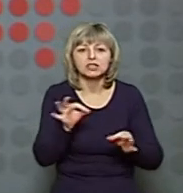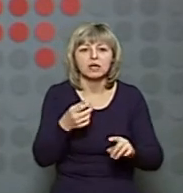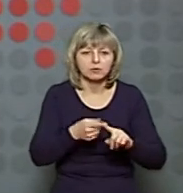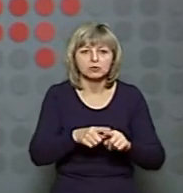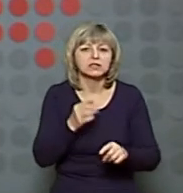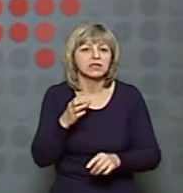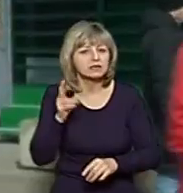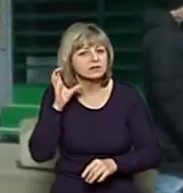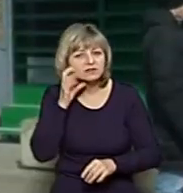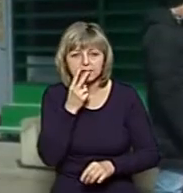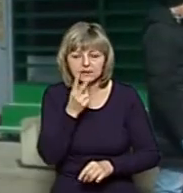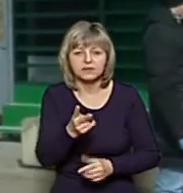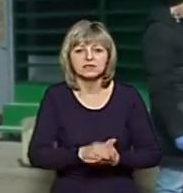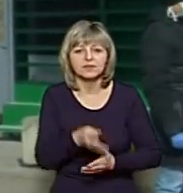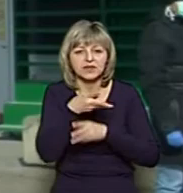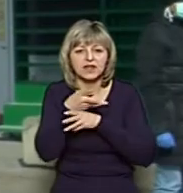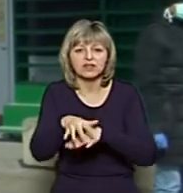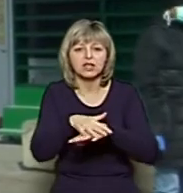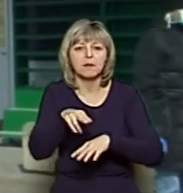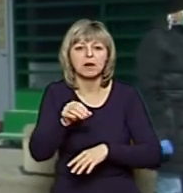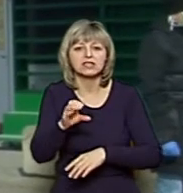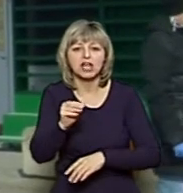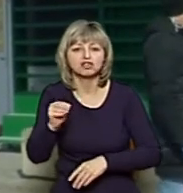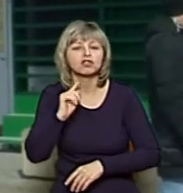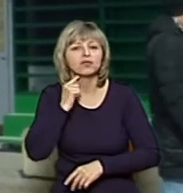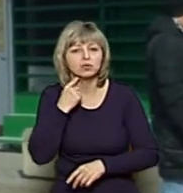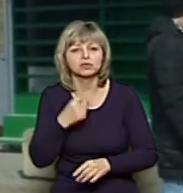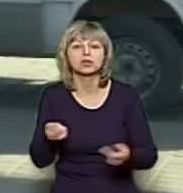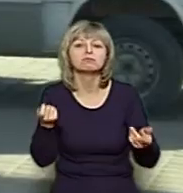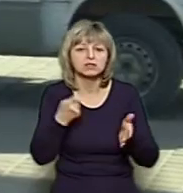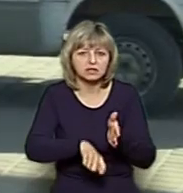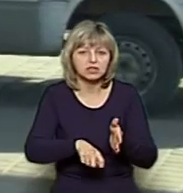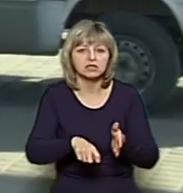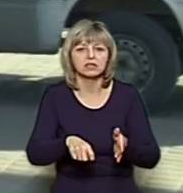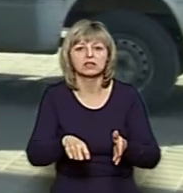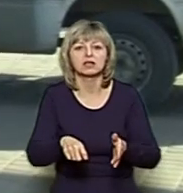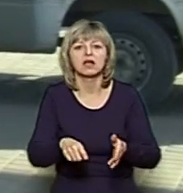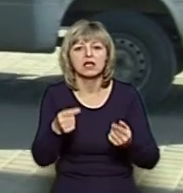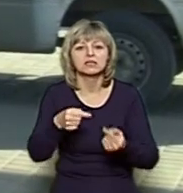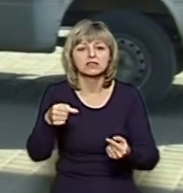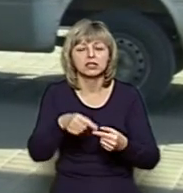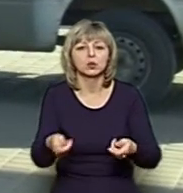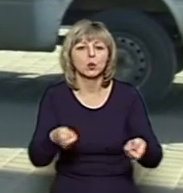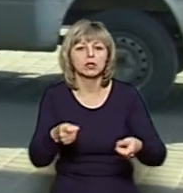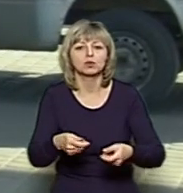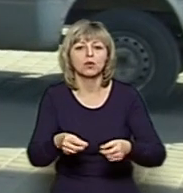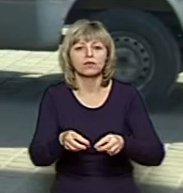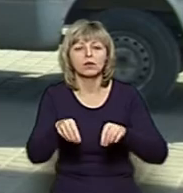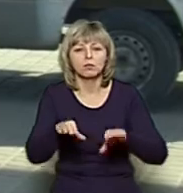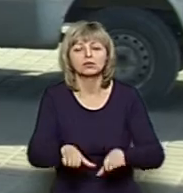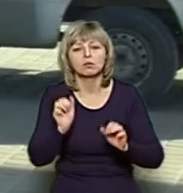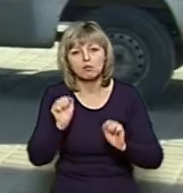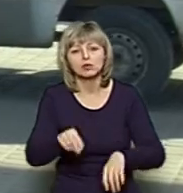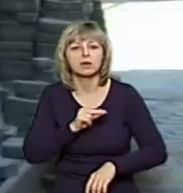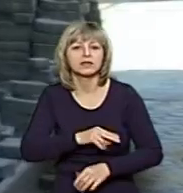сюжеті. На відеоринок пасаж у Луцьку. Він зачинений. Зідноурядової постанови може працювати за умов,